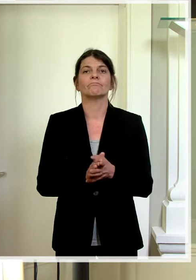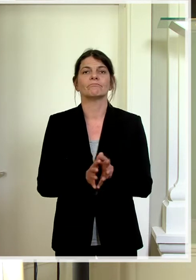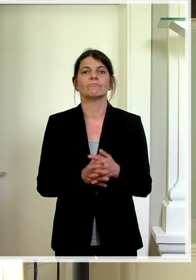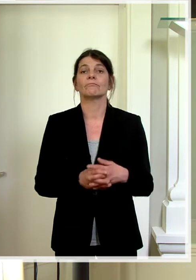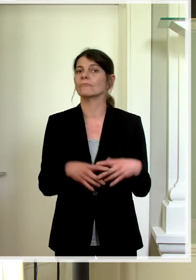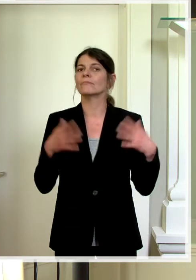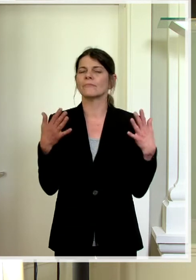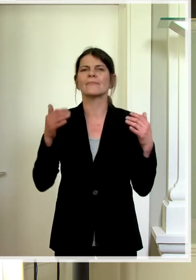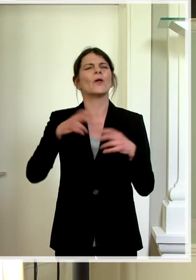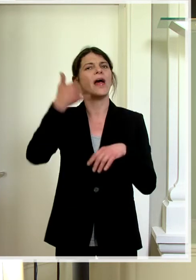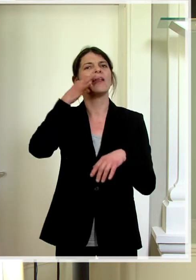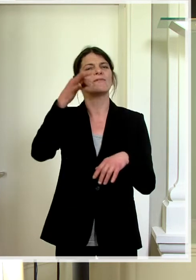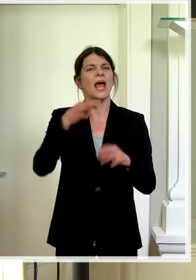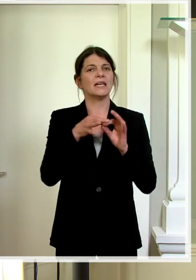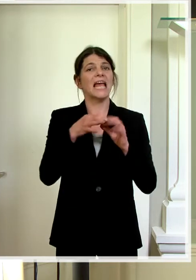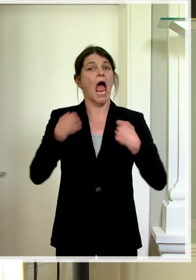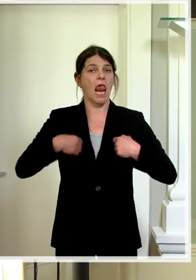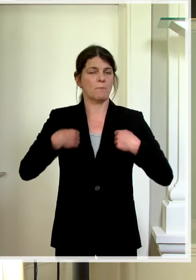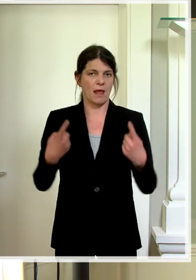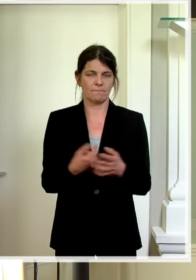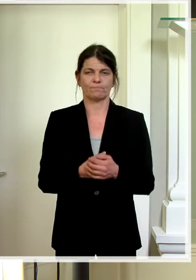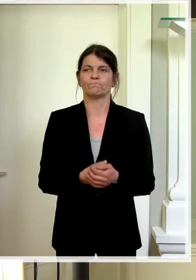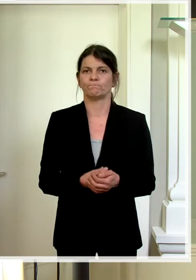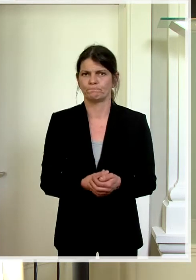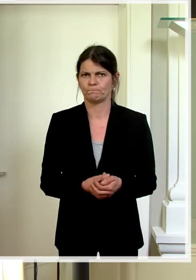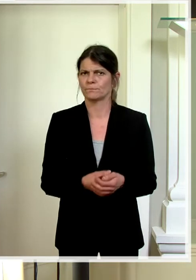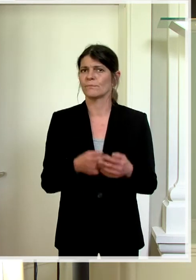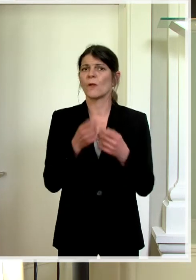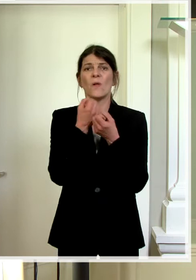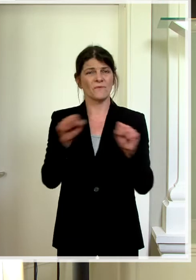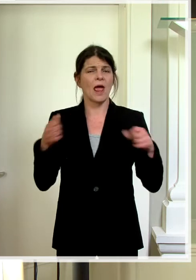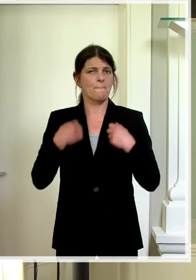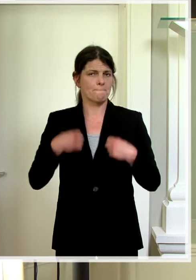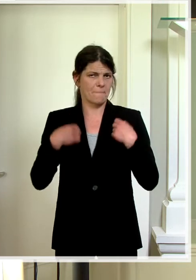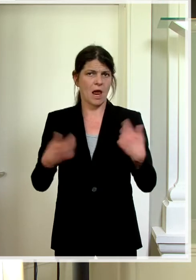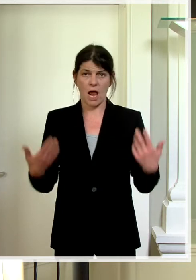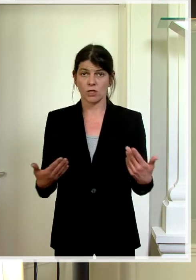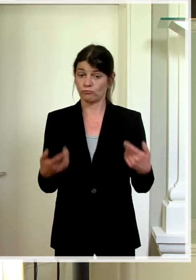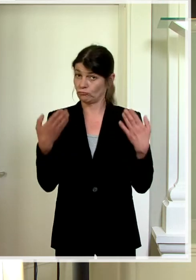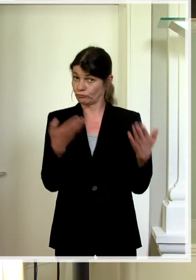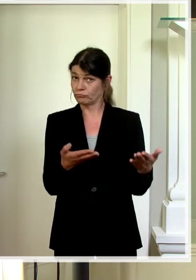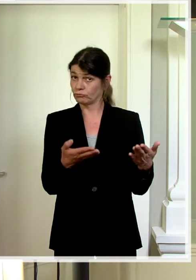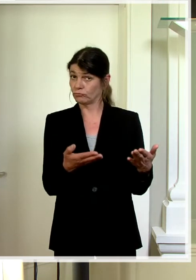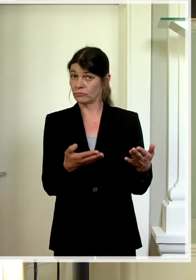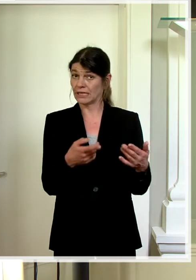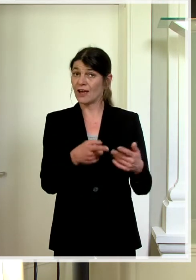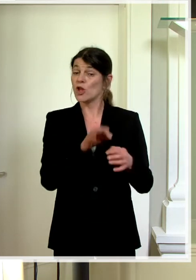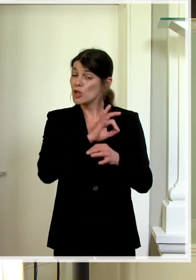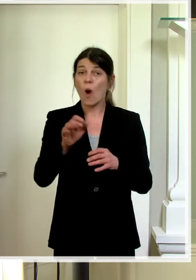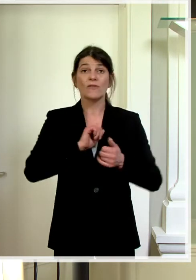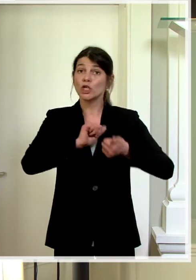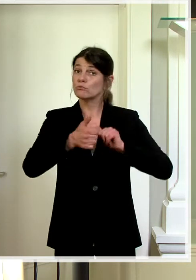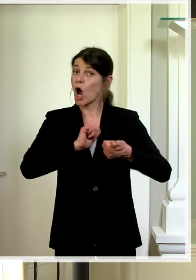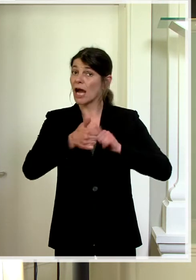Ich habe noch eine Frage zu den Hallenbädern und Freibädern. Sind diese Reihen für sportliche